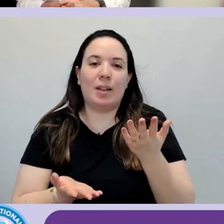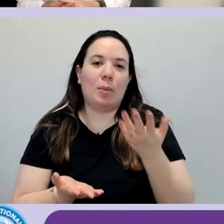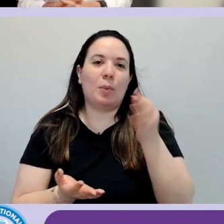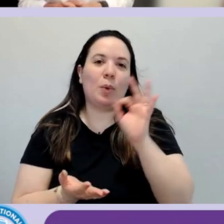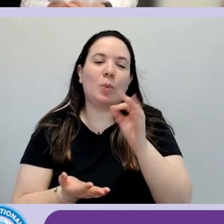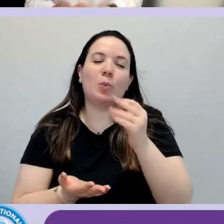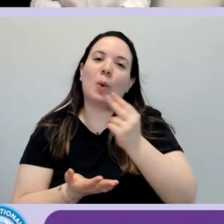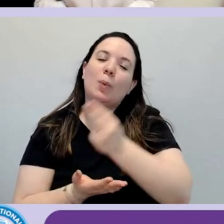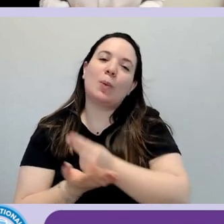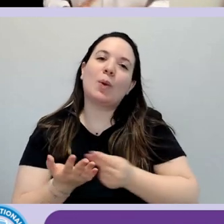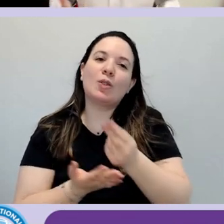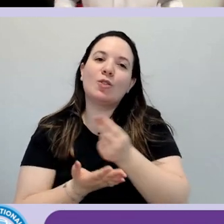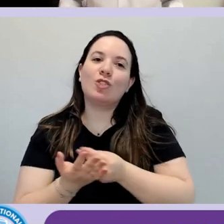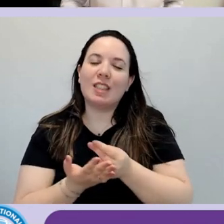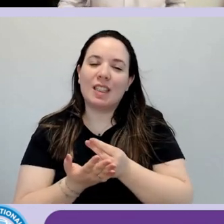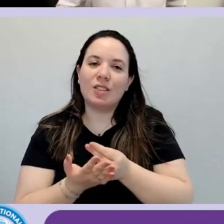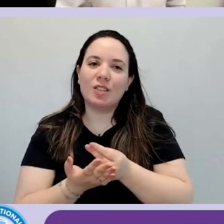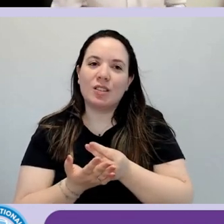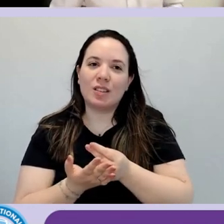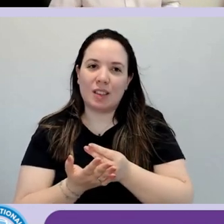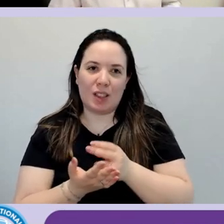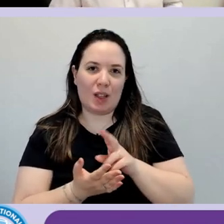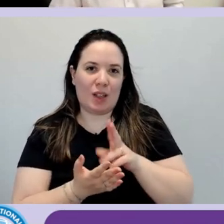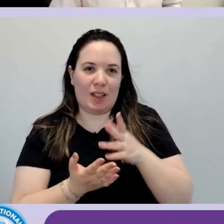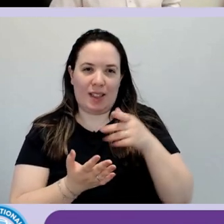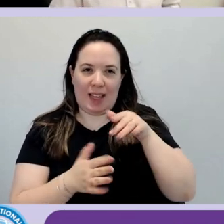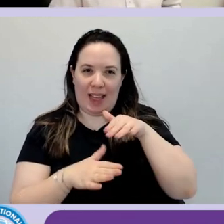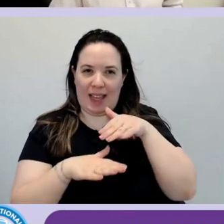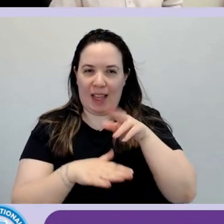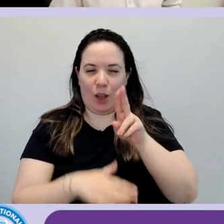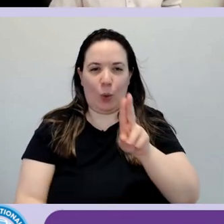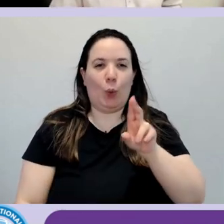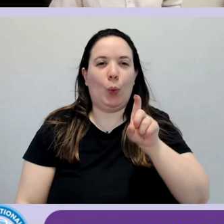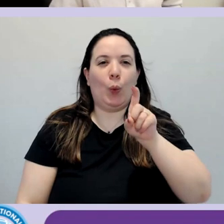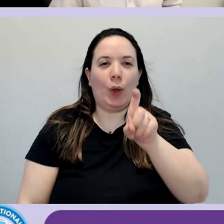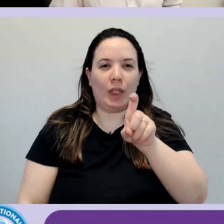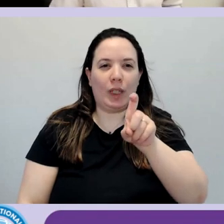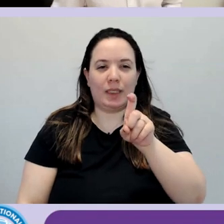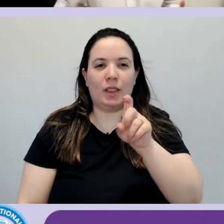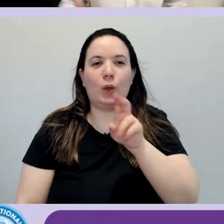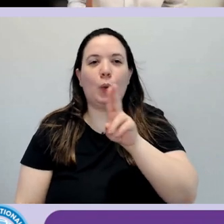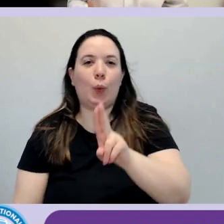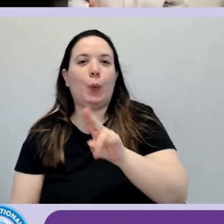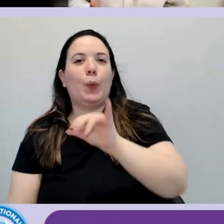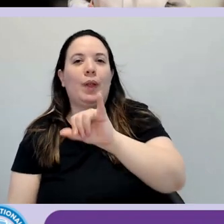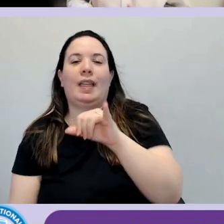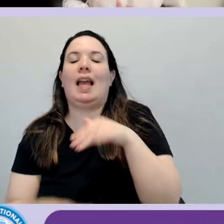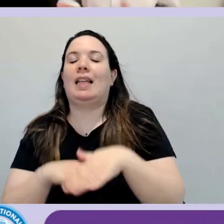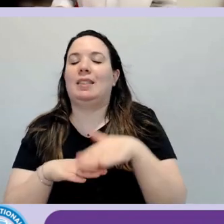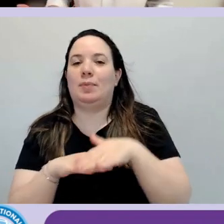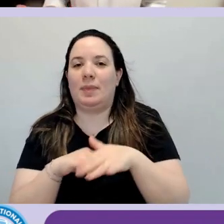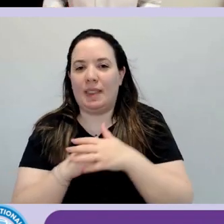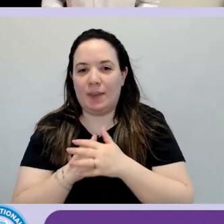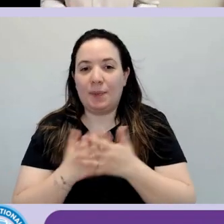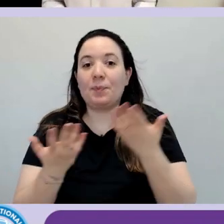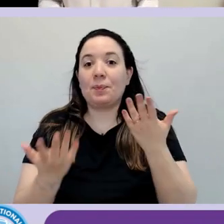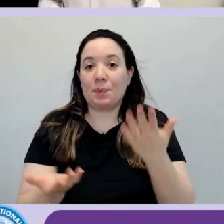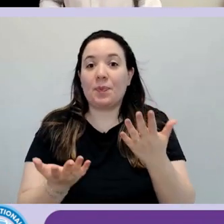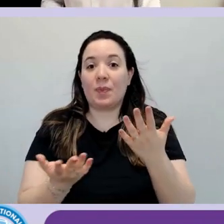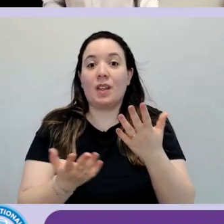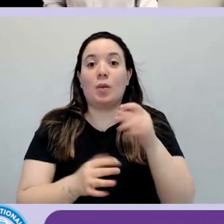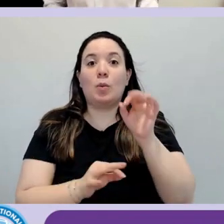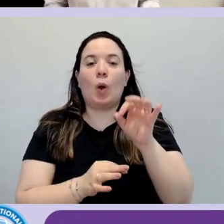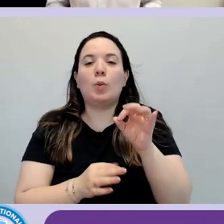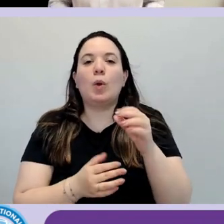progettazione della UX barra anche UI. È il processo Human Centered Design,